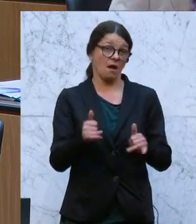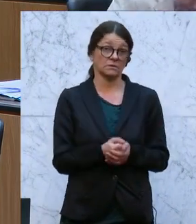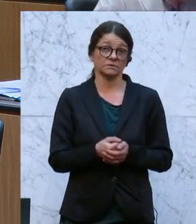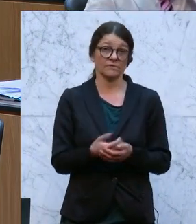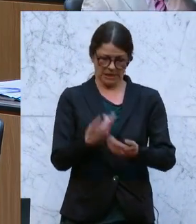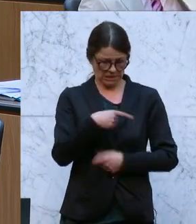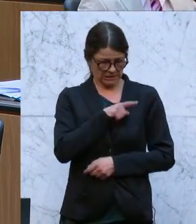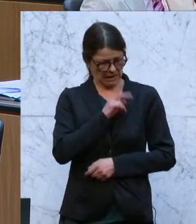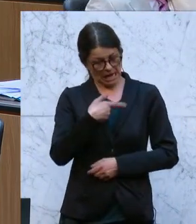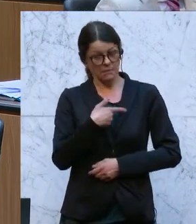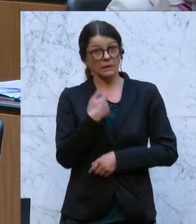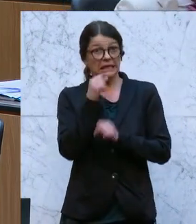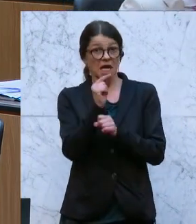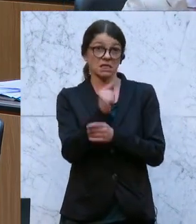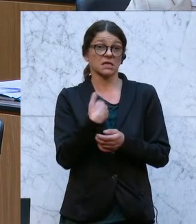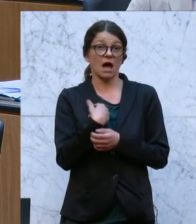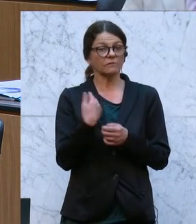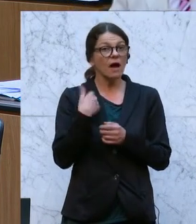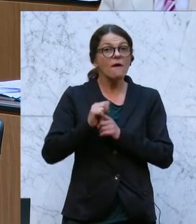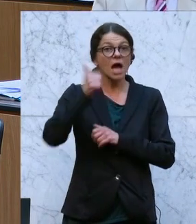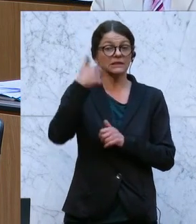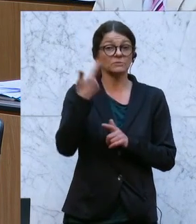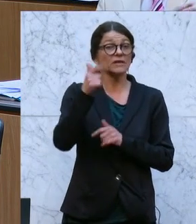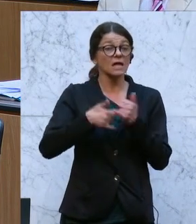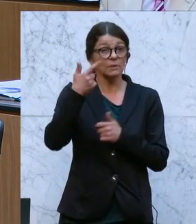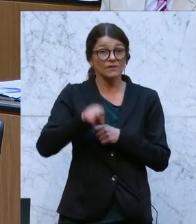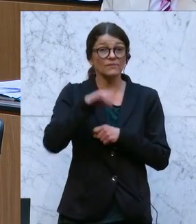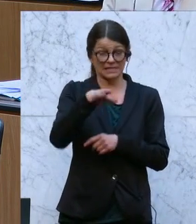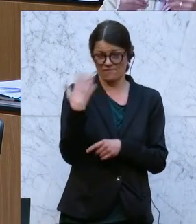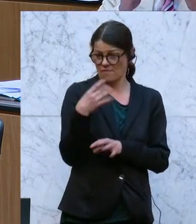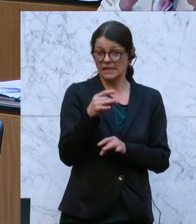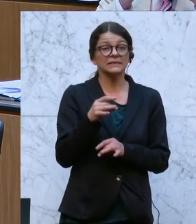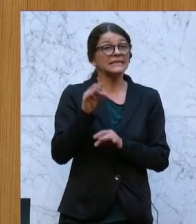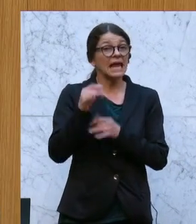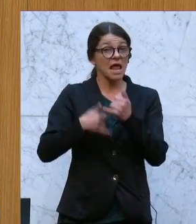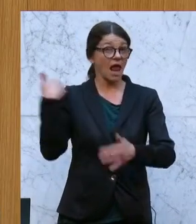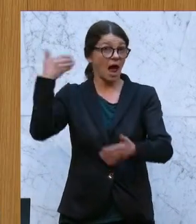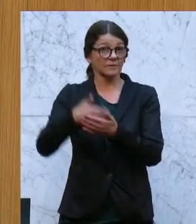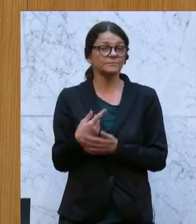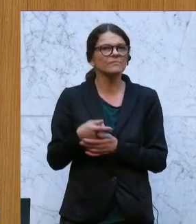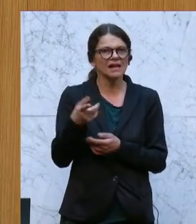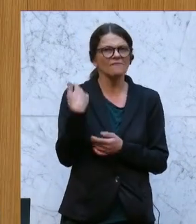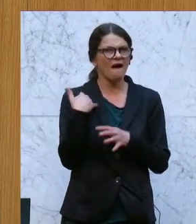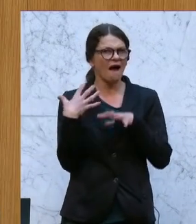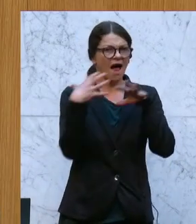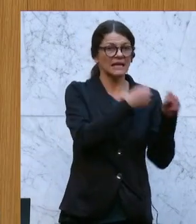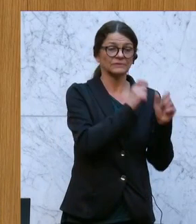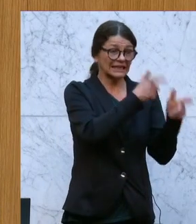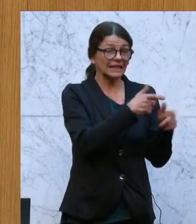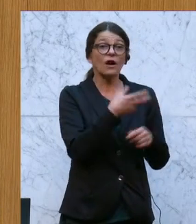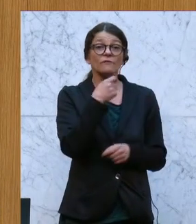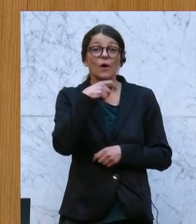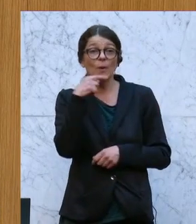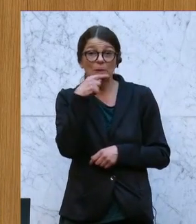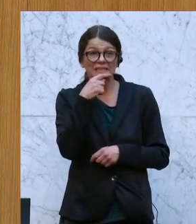von mir selbst sagen, dass ich, der Erste war, der 2014 vor bald zehn Jahren anlässlich des Angriffskriegs Russlands